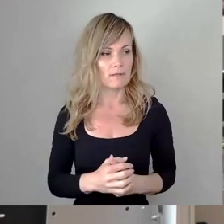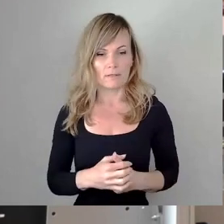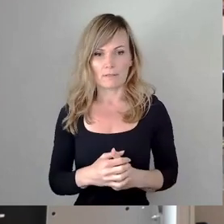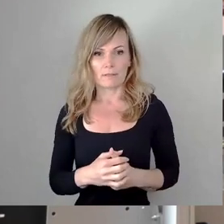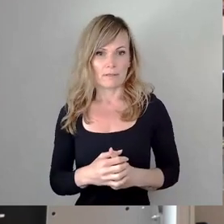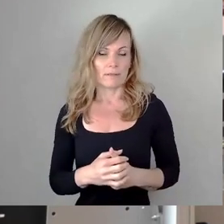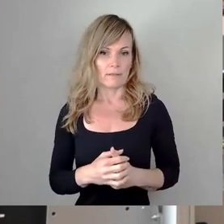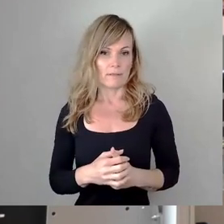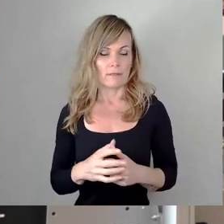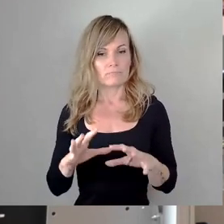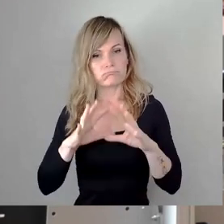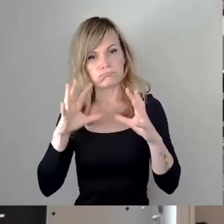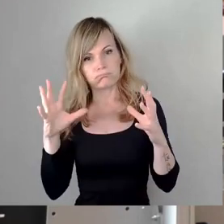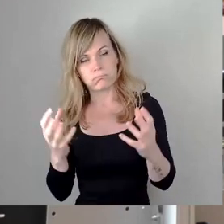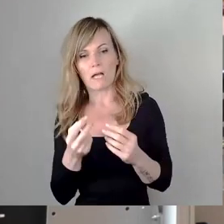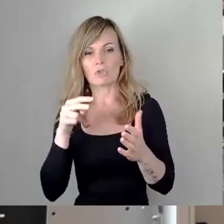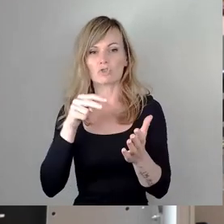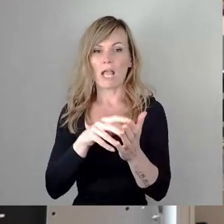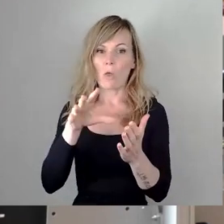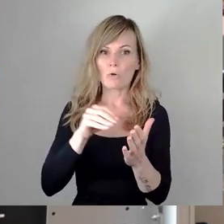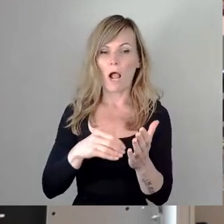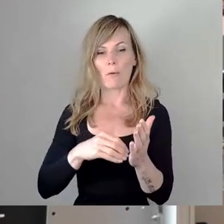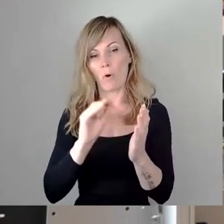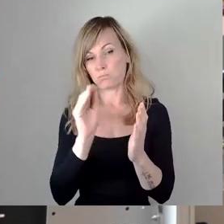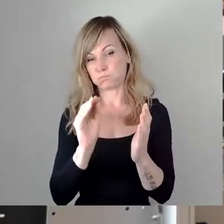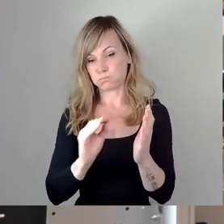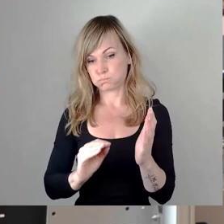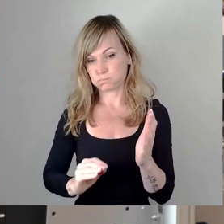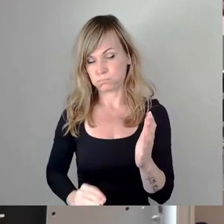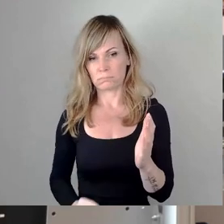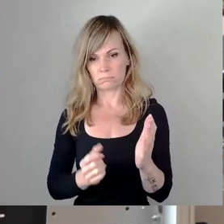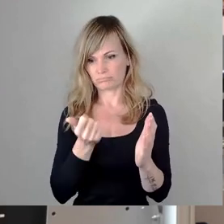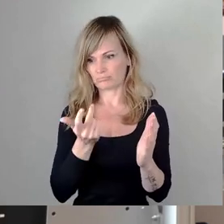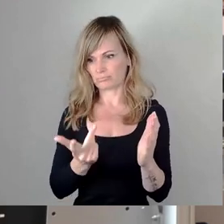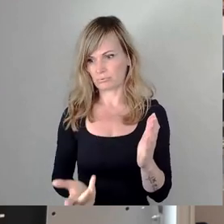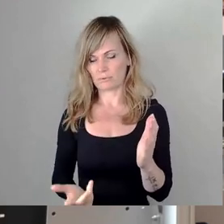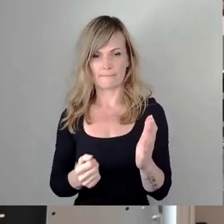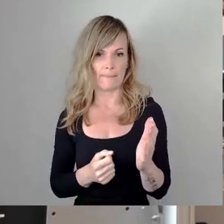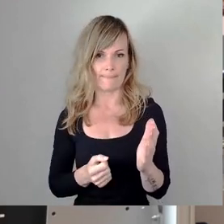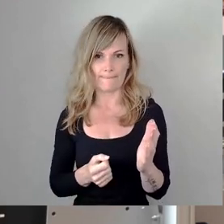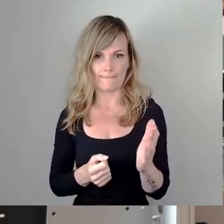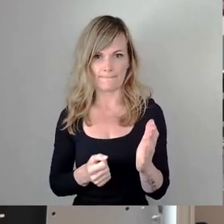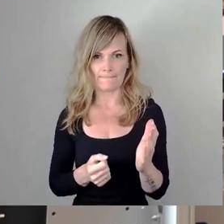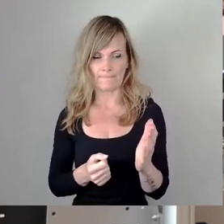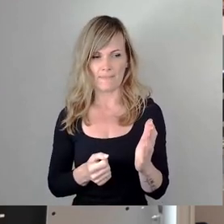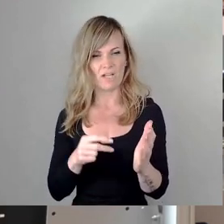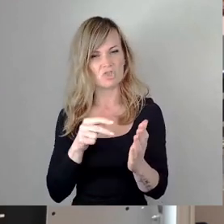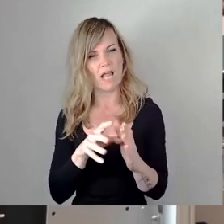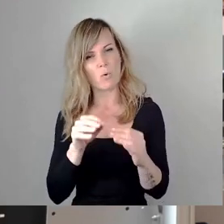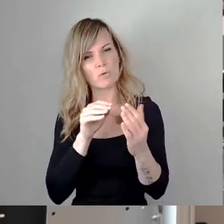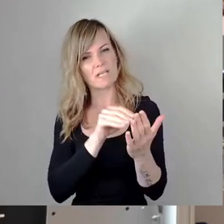Stellungnahmen, und zwar nicht nur eine vorgelegt hat. Stellungnahmen mit tatsächlich einer